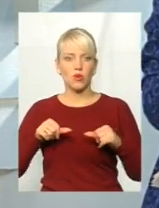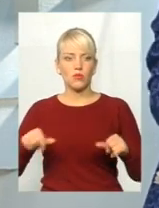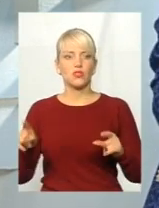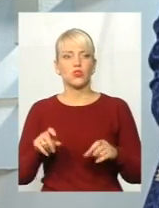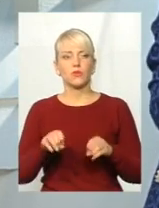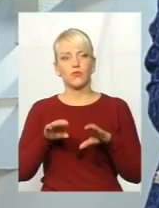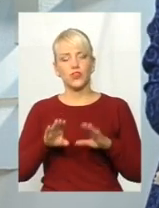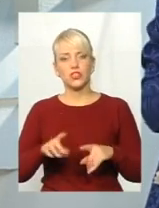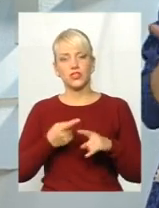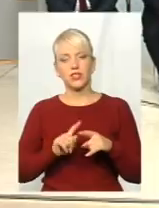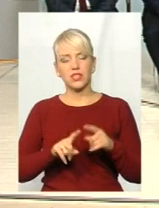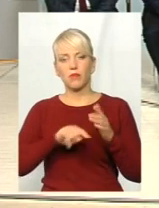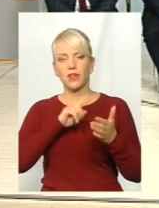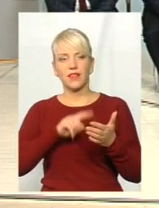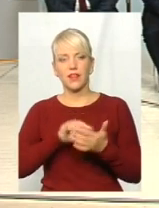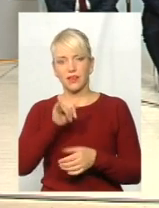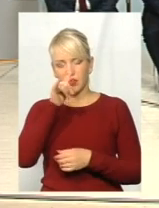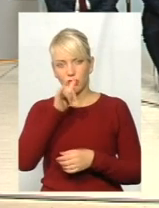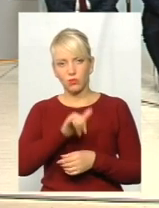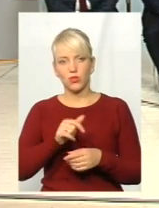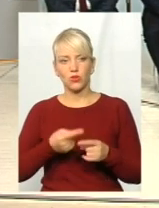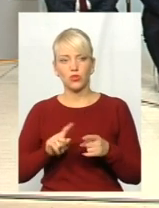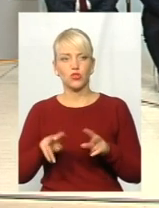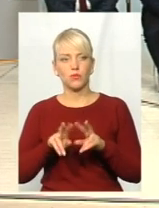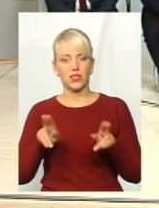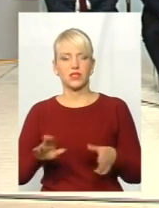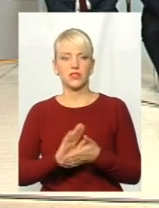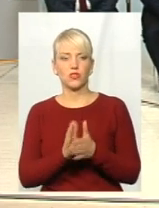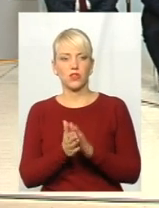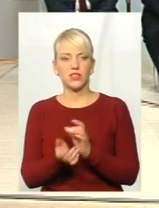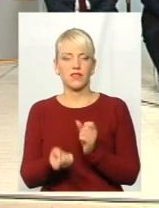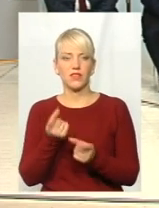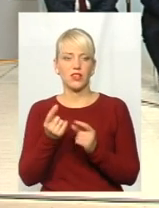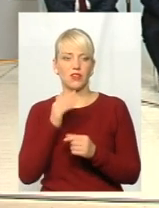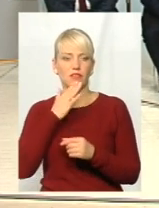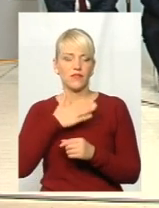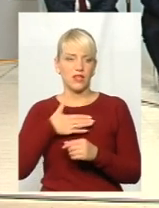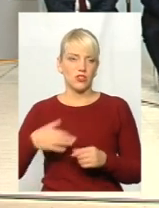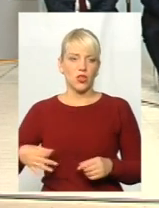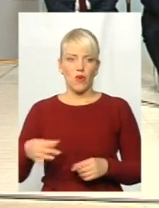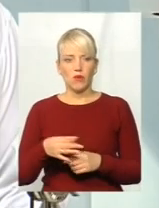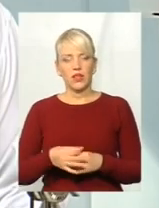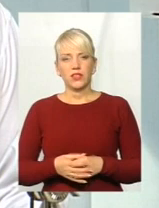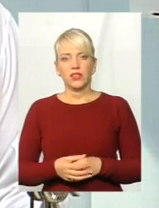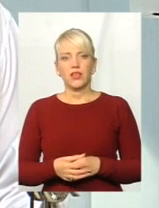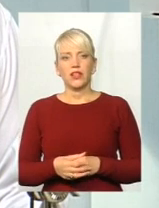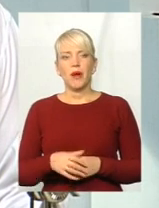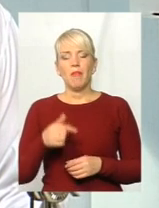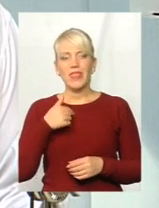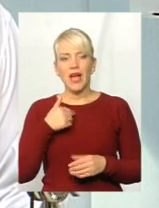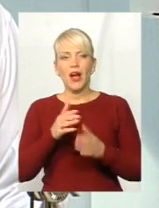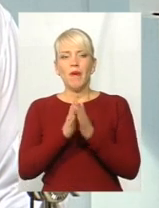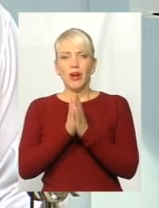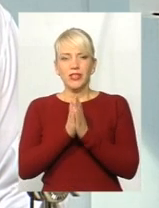аби вирішити це питання і не допустити того, щоб подібні ситуації виникали в нашій області, хоча б в нашій області? Мене просили